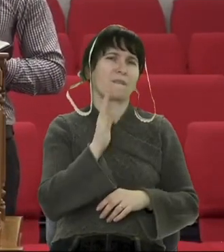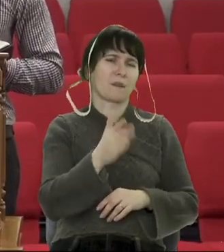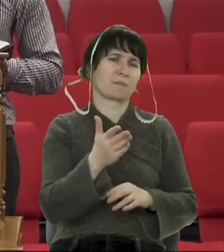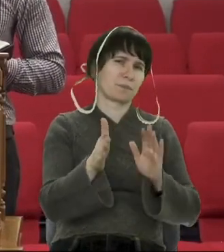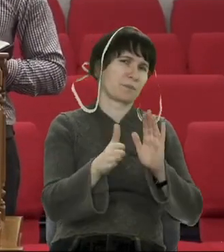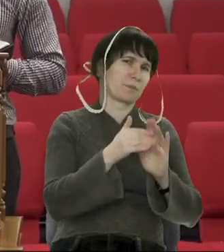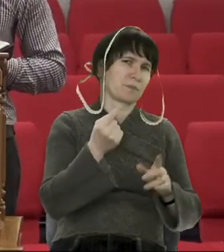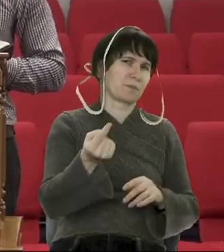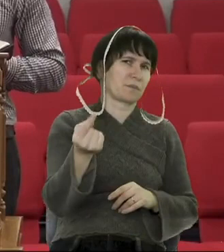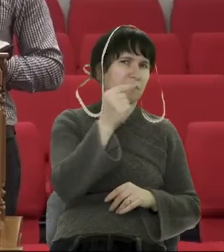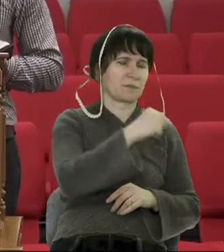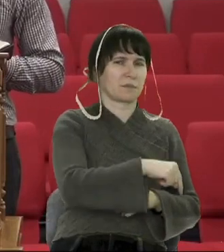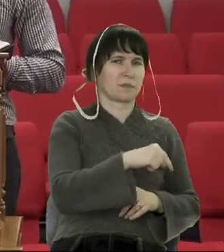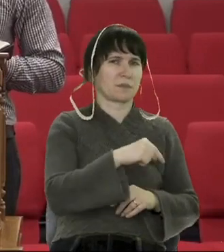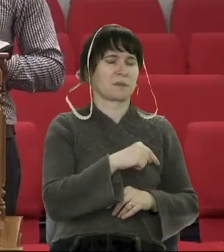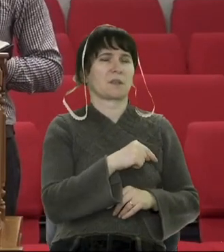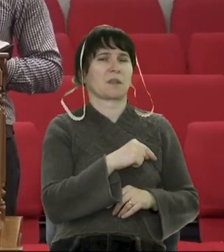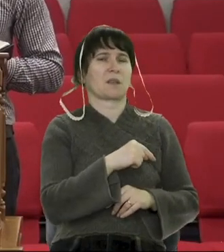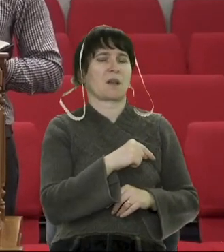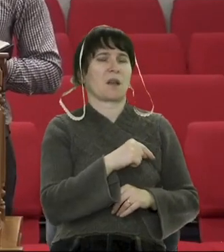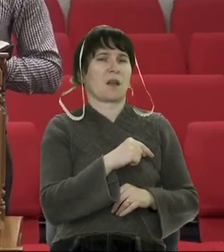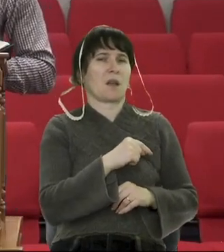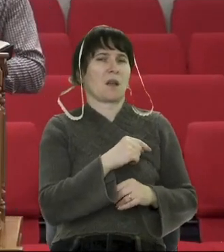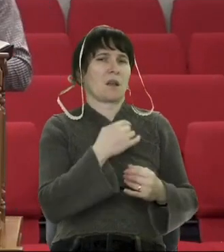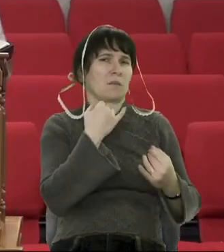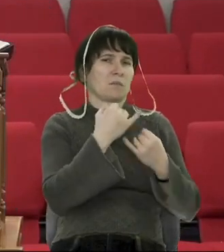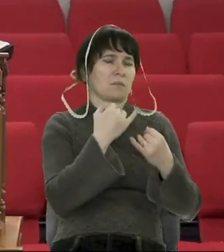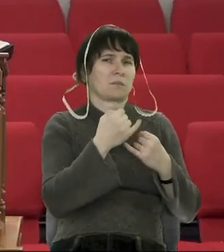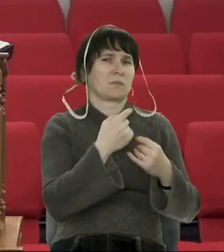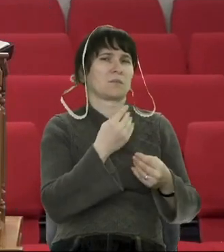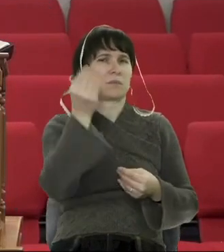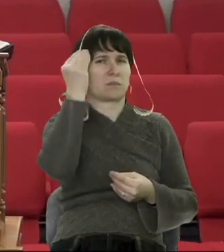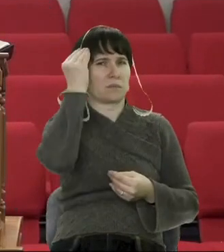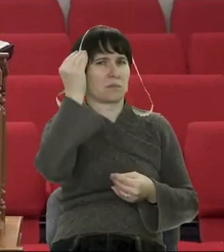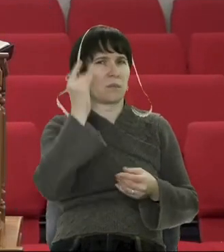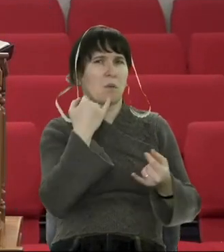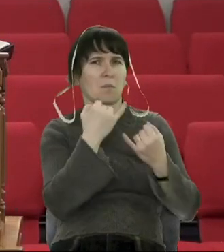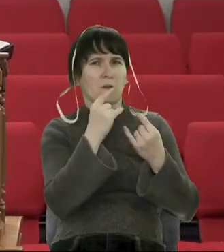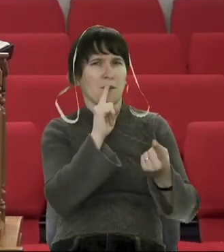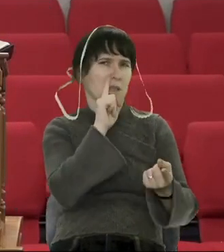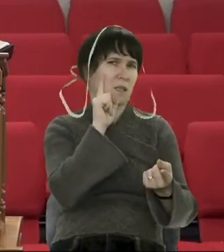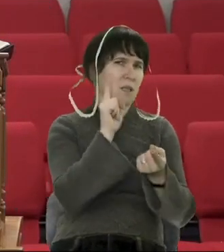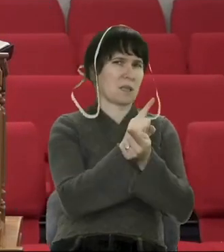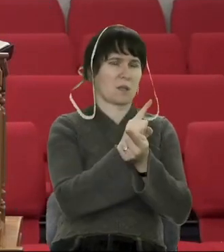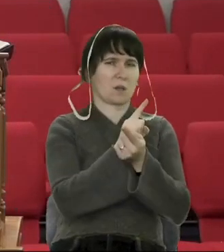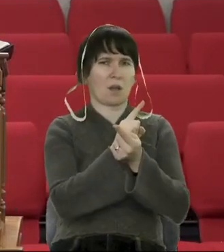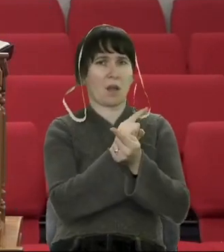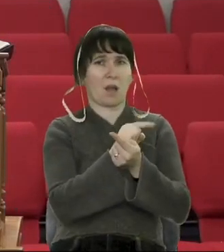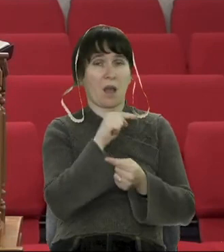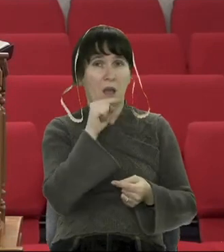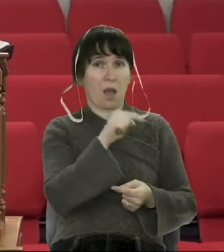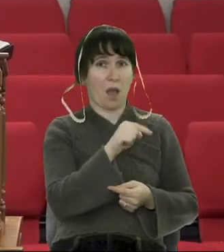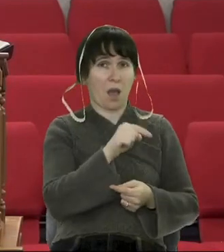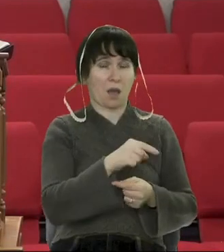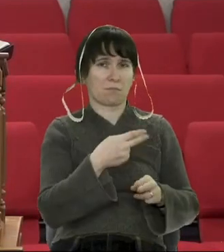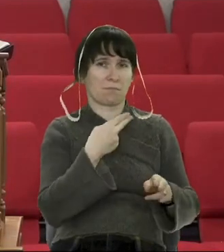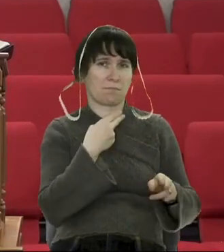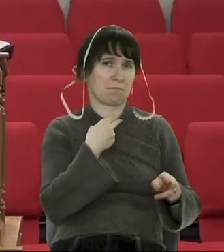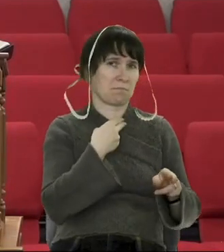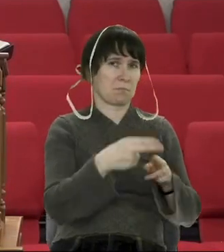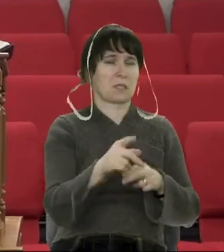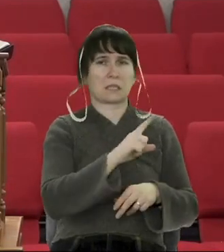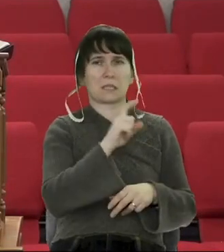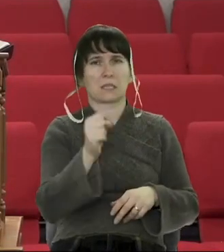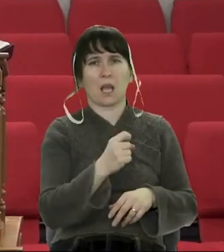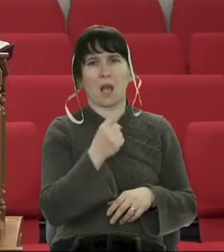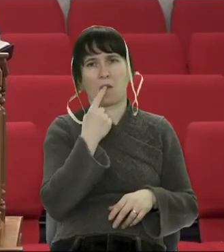насередині брами. Буцімто поговорити з ним наодинці. Там, щоб помстивтися